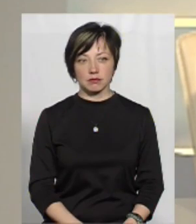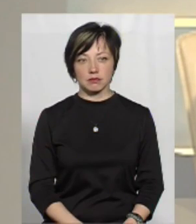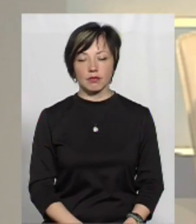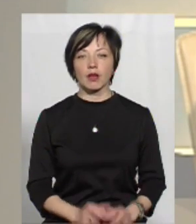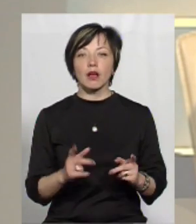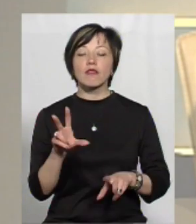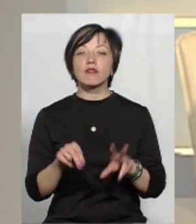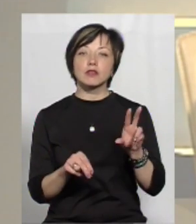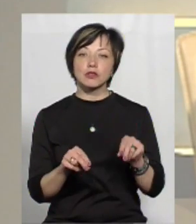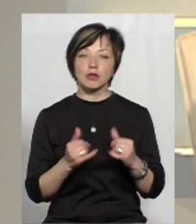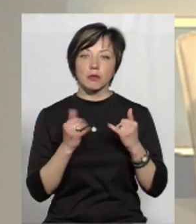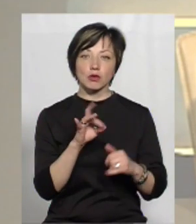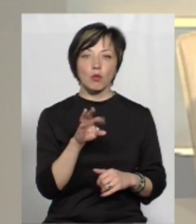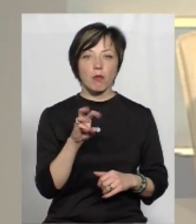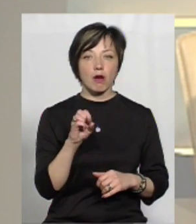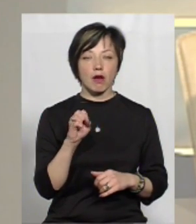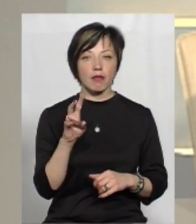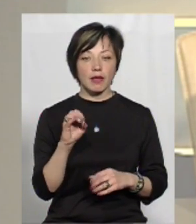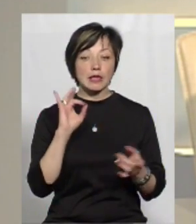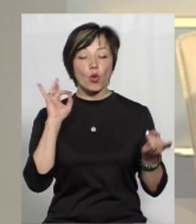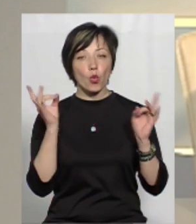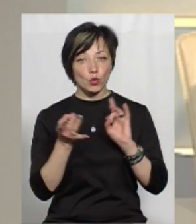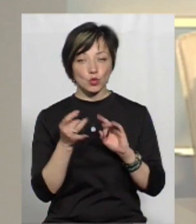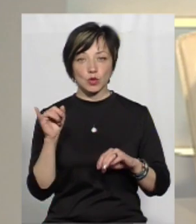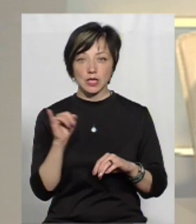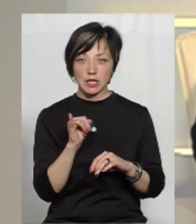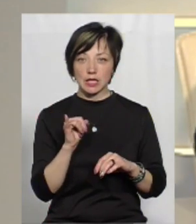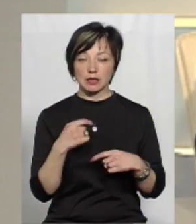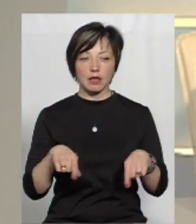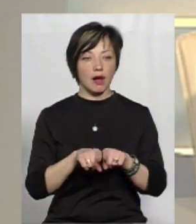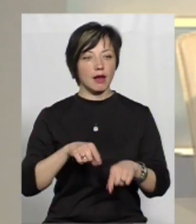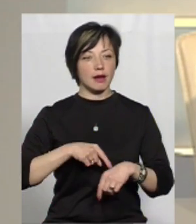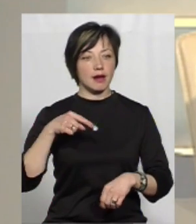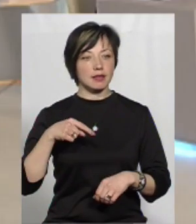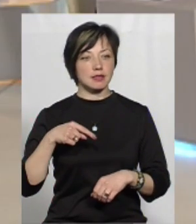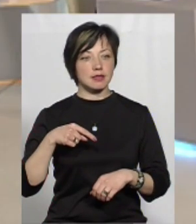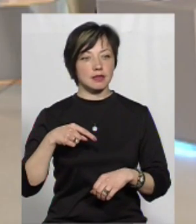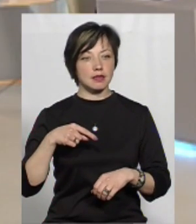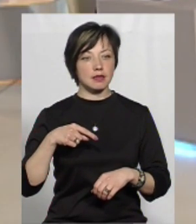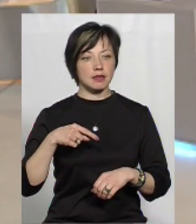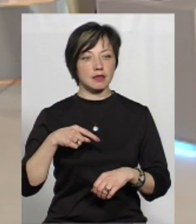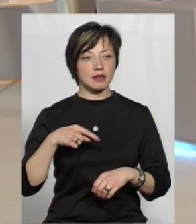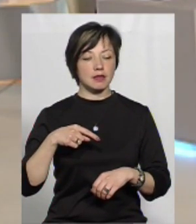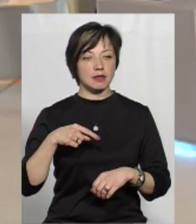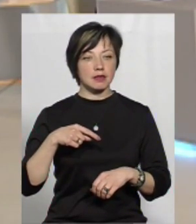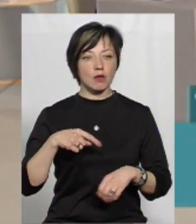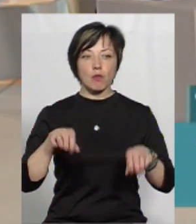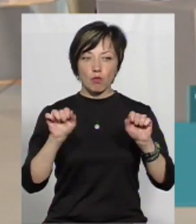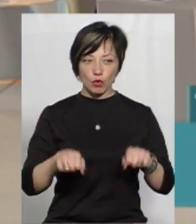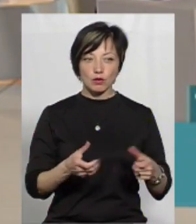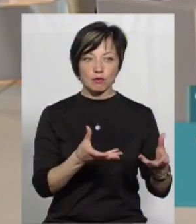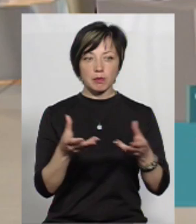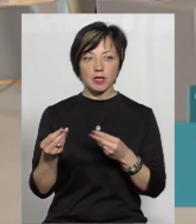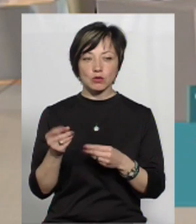Як Ви вважаєте, пане Романе, чи цей розголос і, в принципі, така реакція може